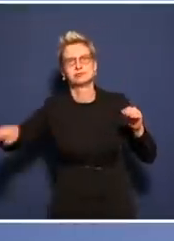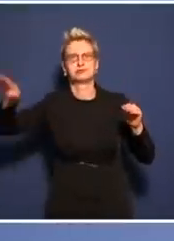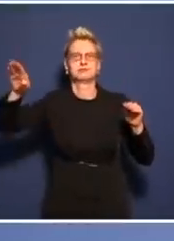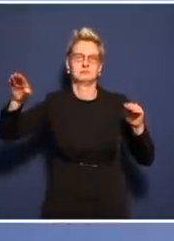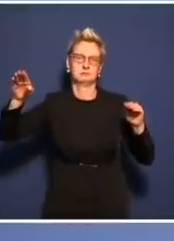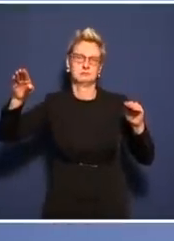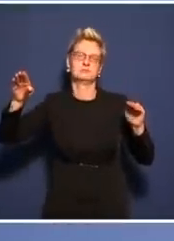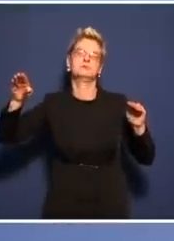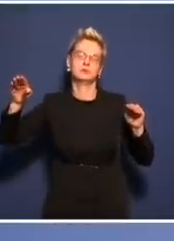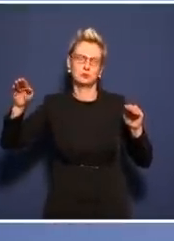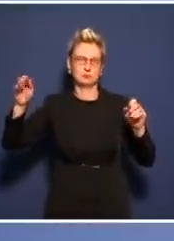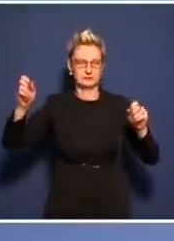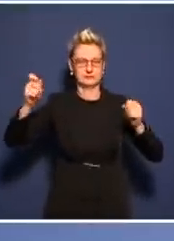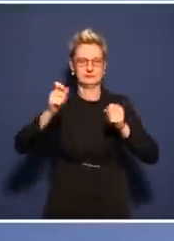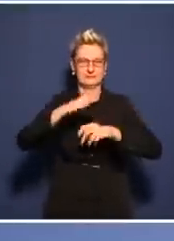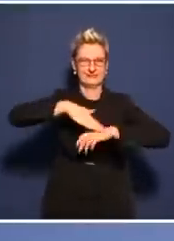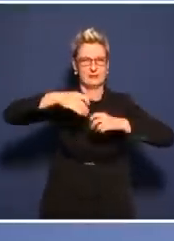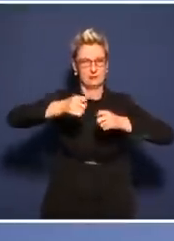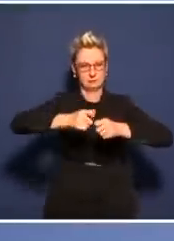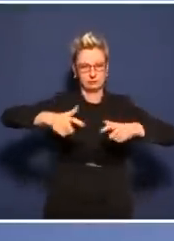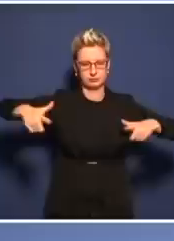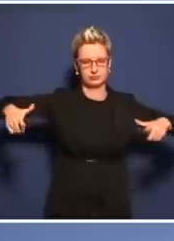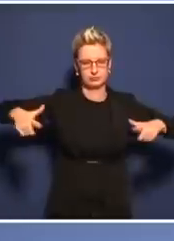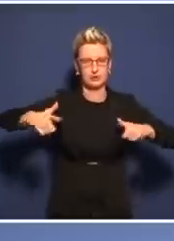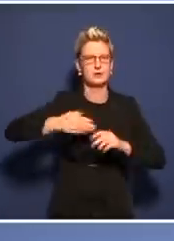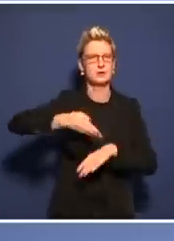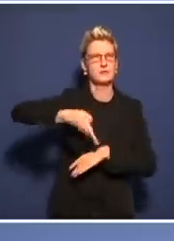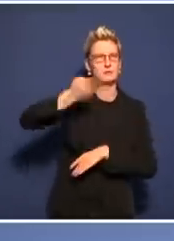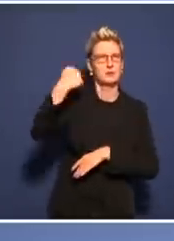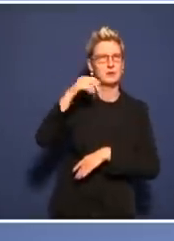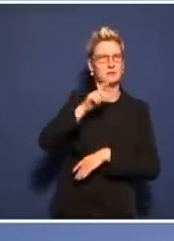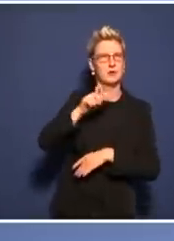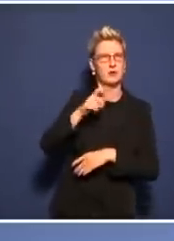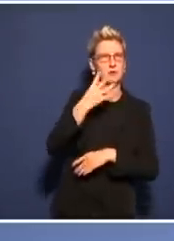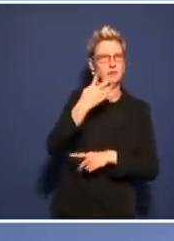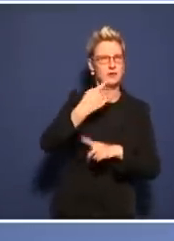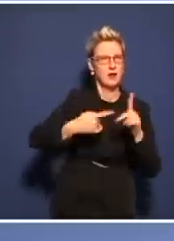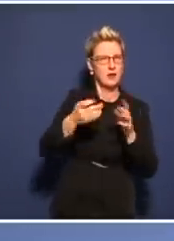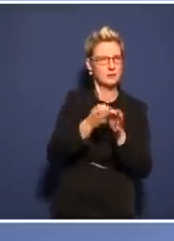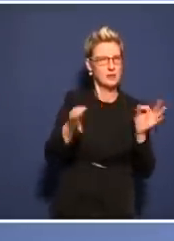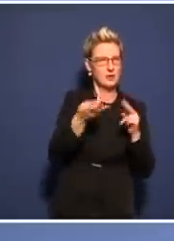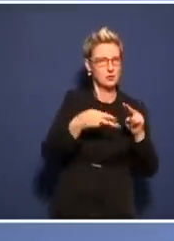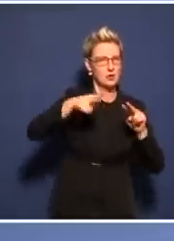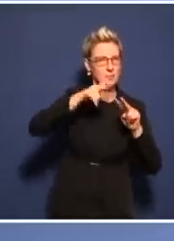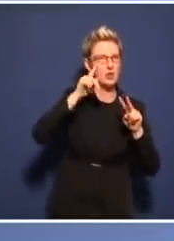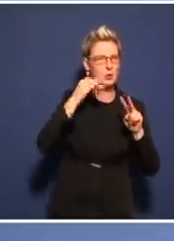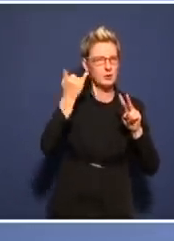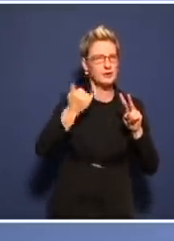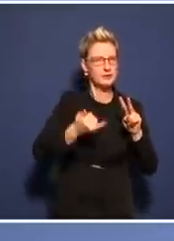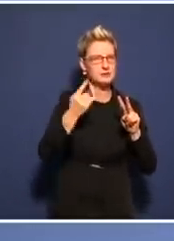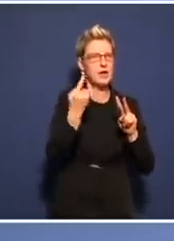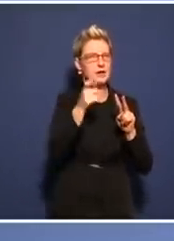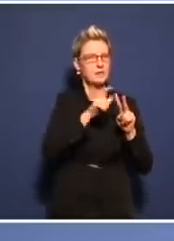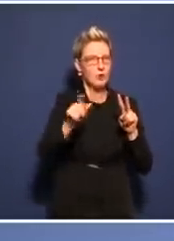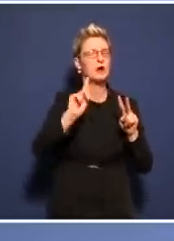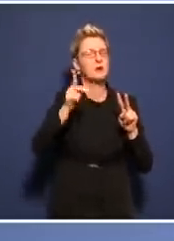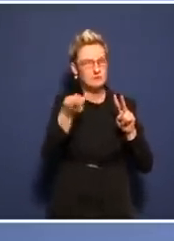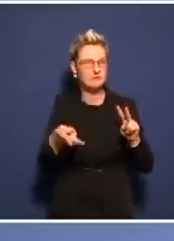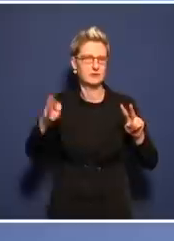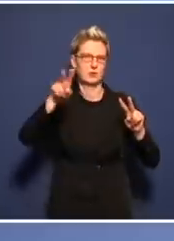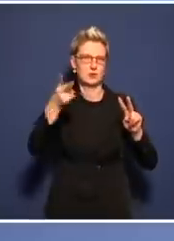Wochen noch bei ungefähr viereinhalb Tagen. durfte jetzt sich auf eine Woche zubewegen, liegt bei ungefähr